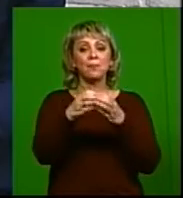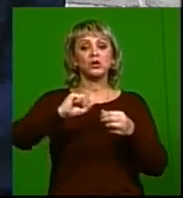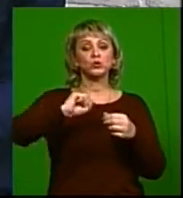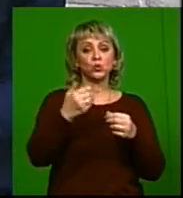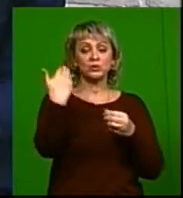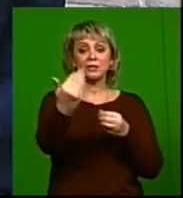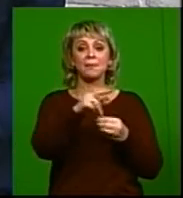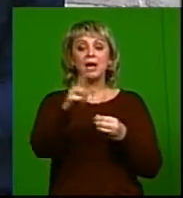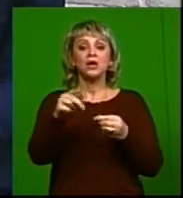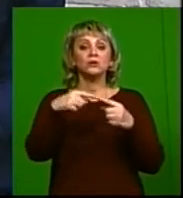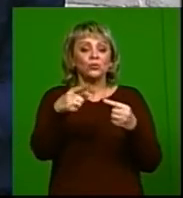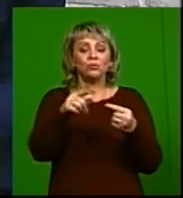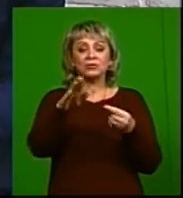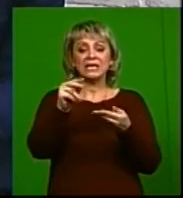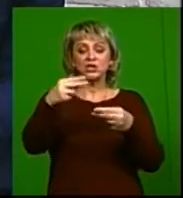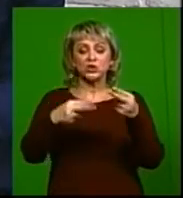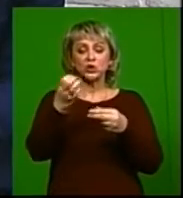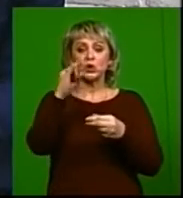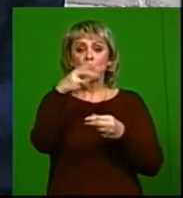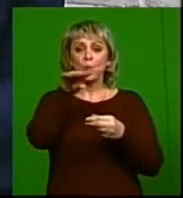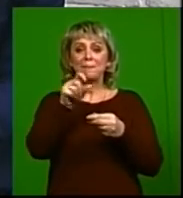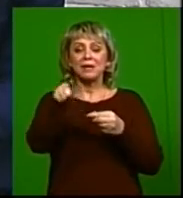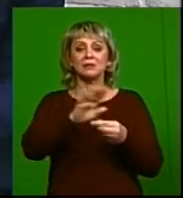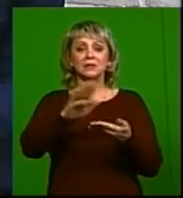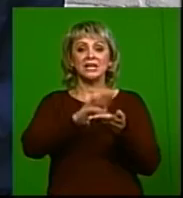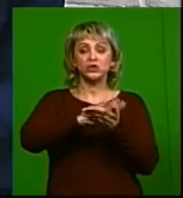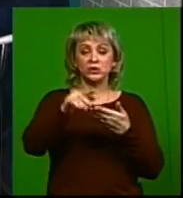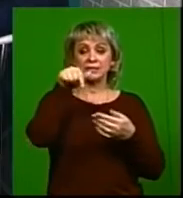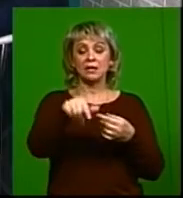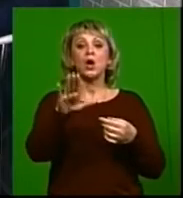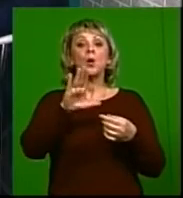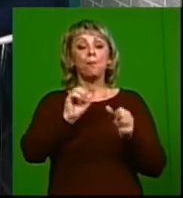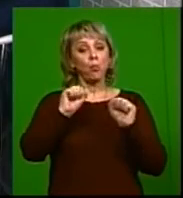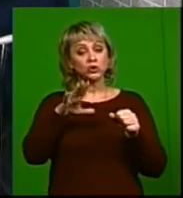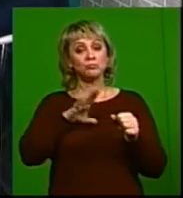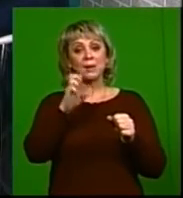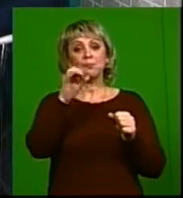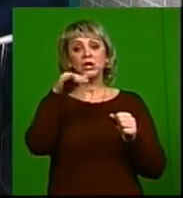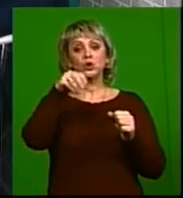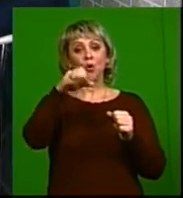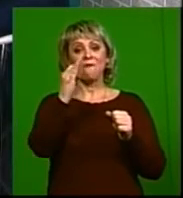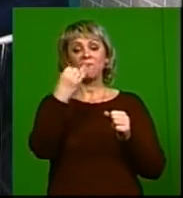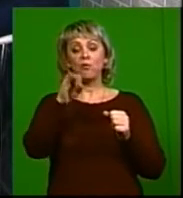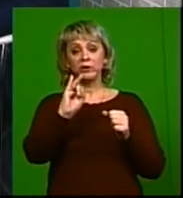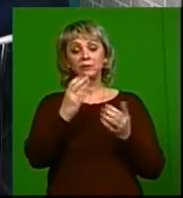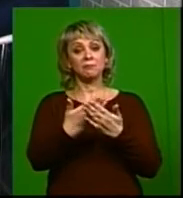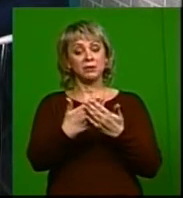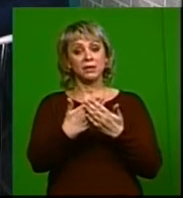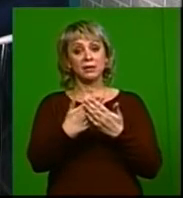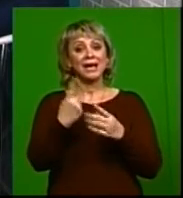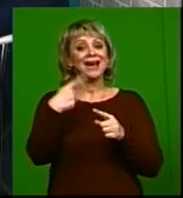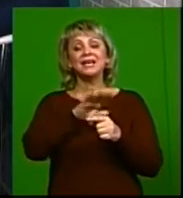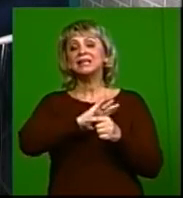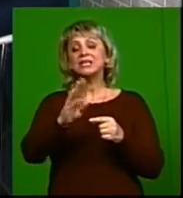да, когда одним инструментом нескольким людям. Большой процент вот именно вот этот вот, скажем так, бытовой, можем мы его назвать бытовым, да, когда пирсинг, например, причиной